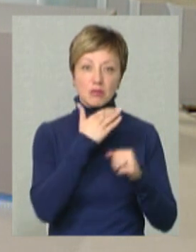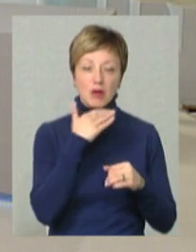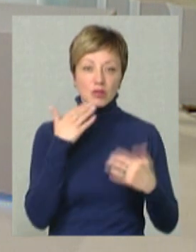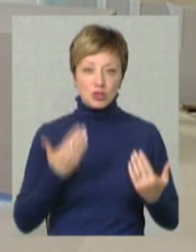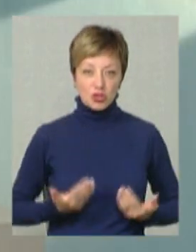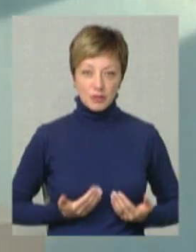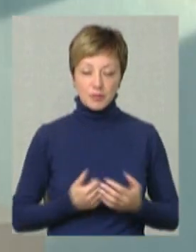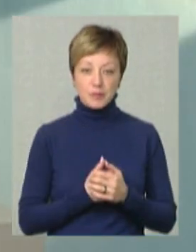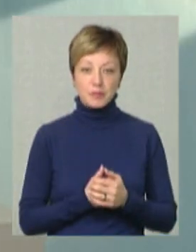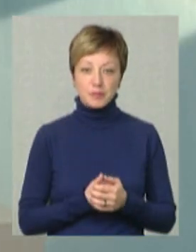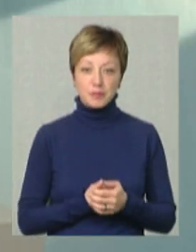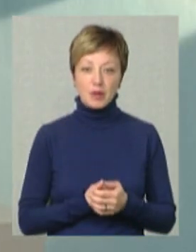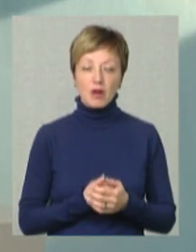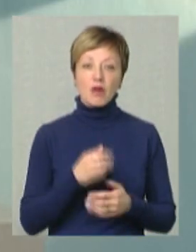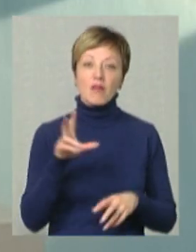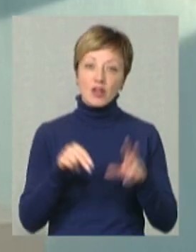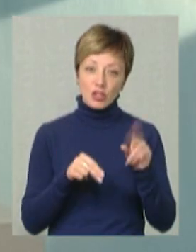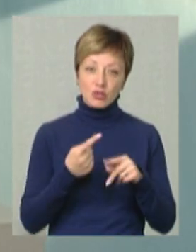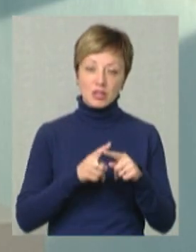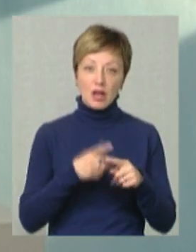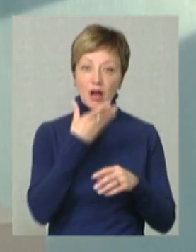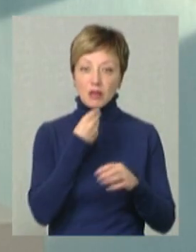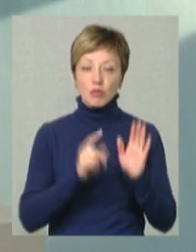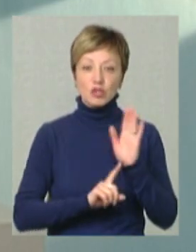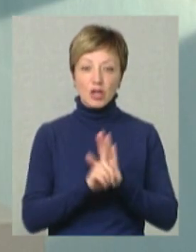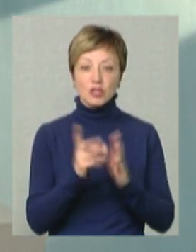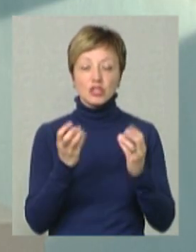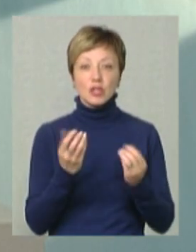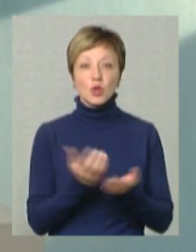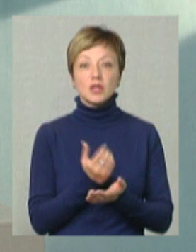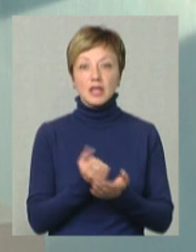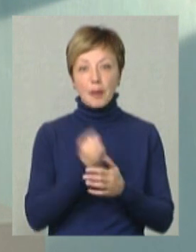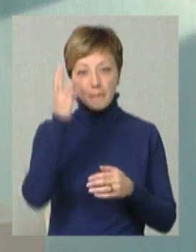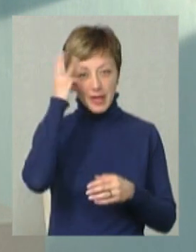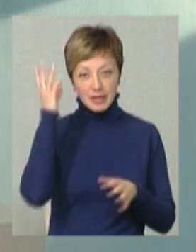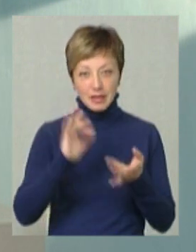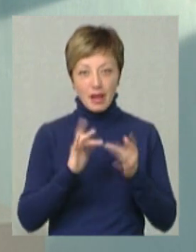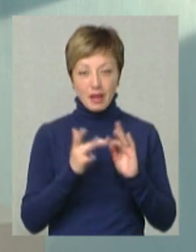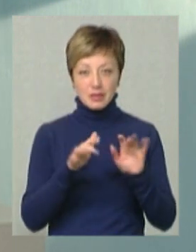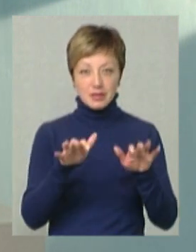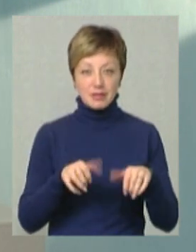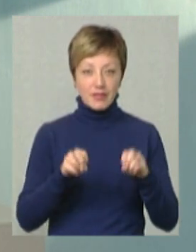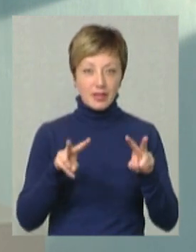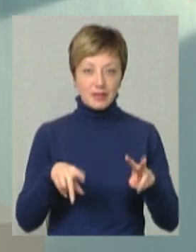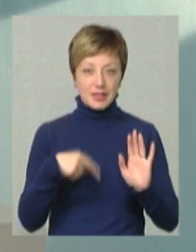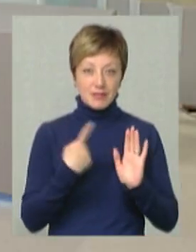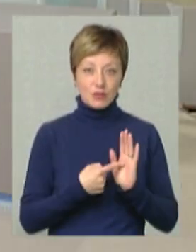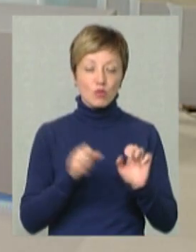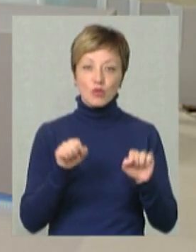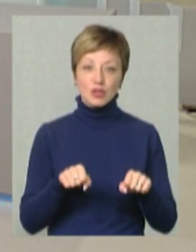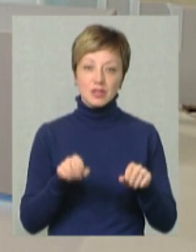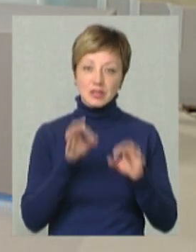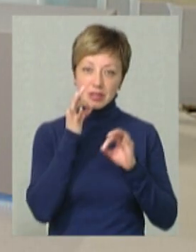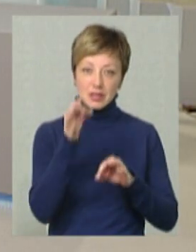Ну, будемо вважати, що це гарний початок. А ще які досягнення хмельницьких фахівців? Що можете